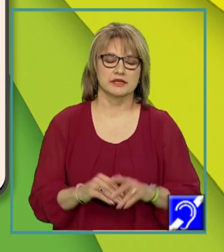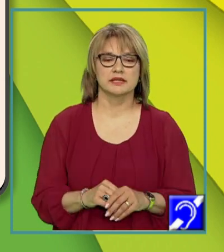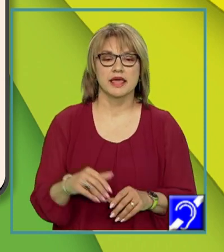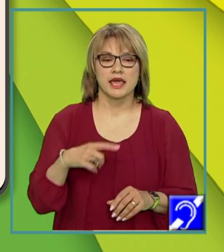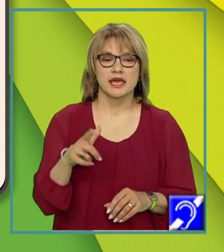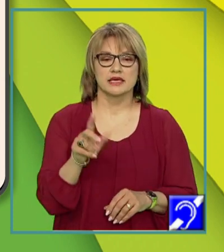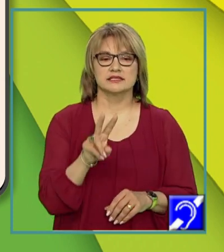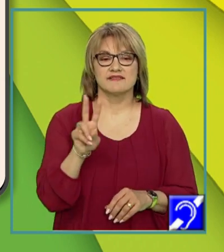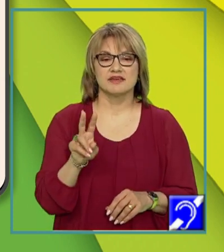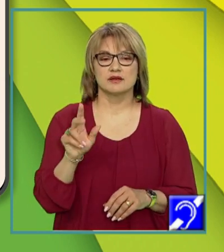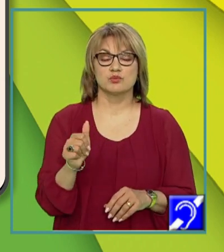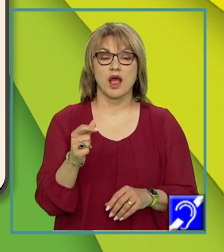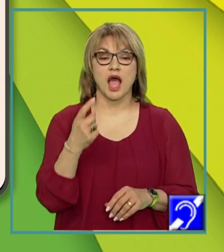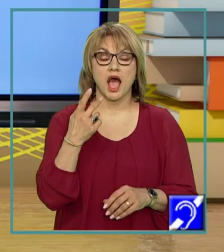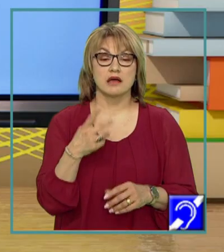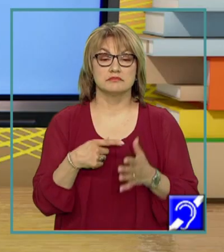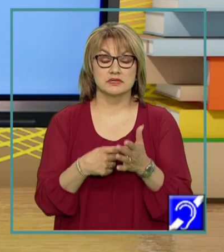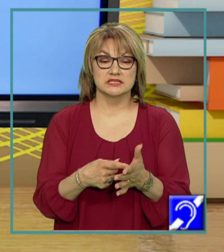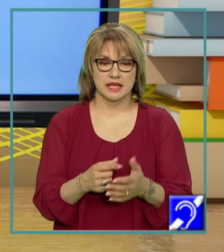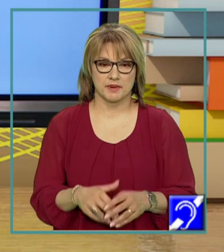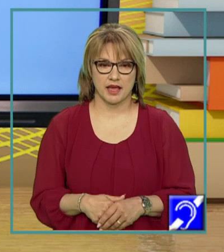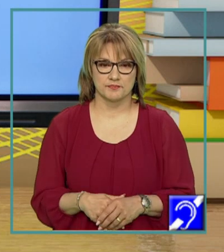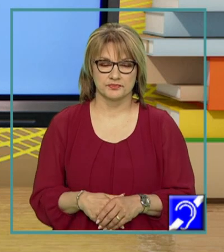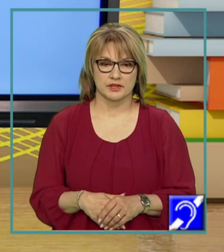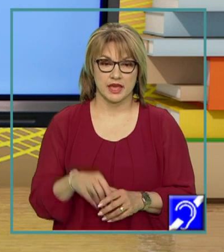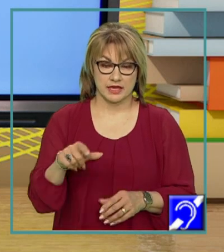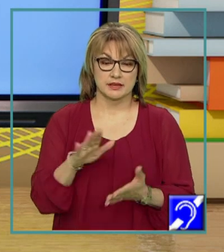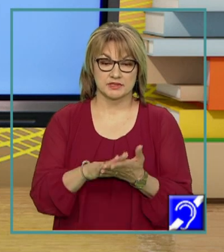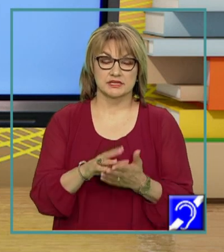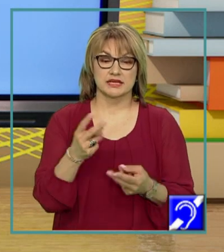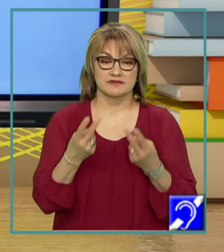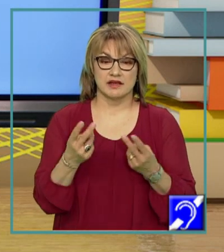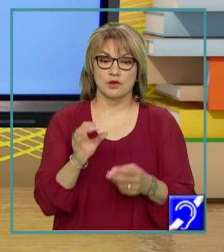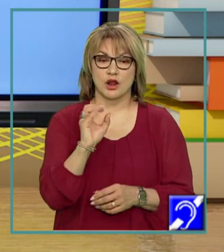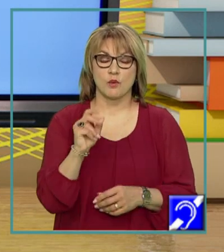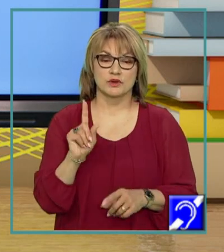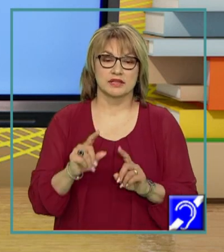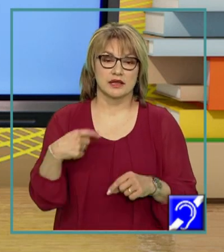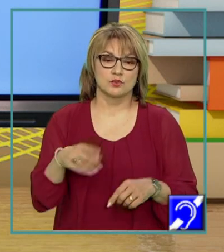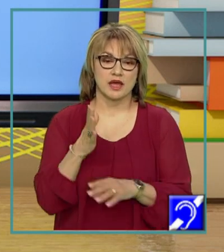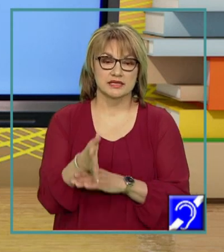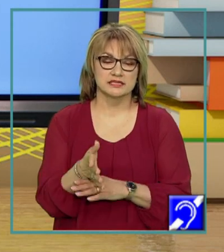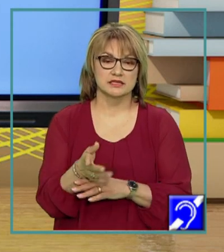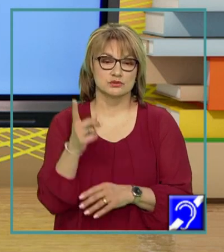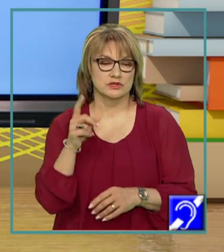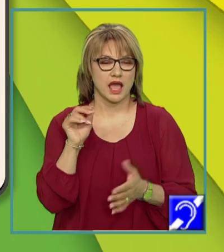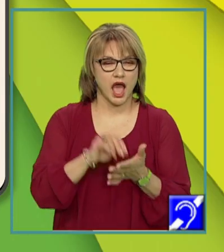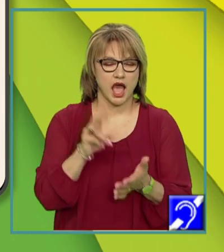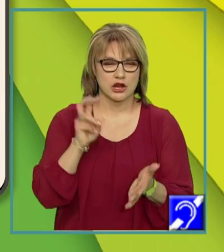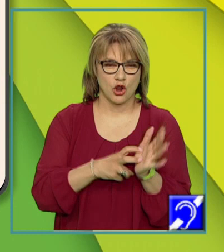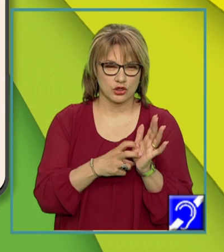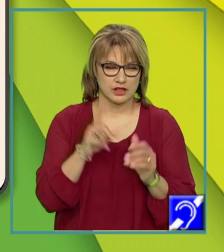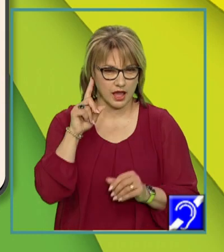verbul a însemna. Acesta își păstrează valoarea copulativă când nu are sensul de a nota sau când are sensul